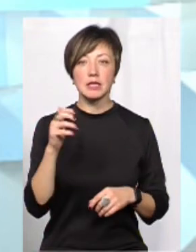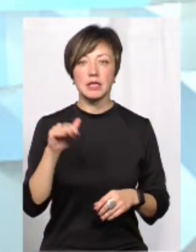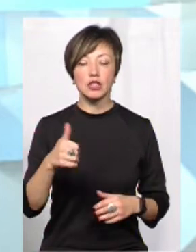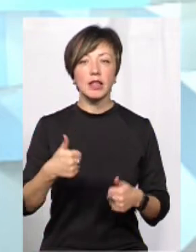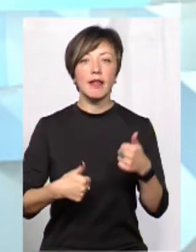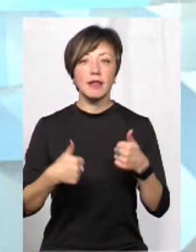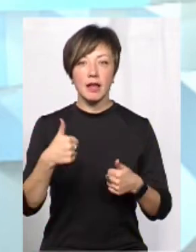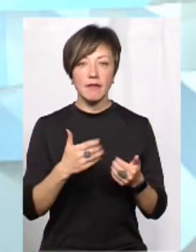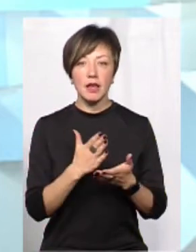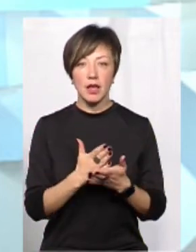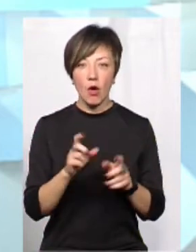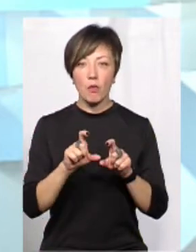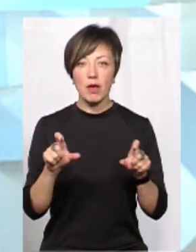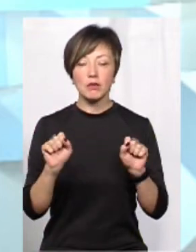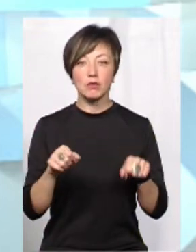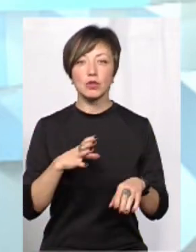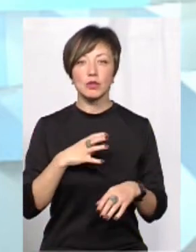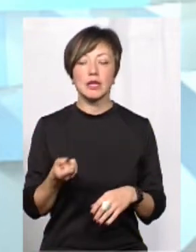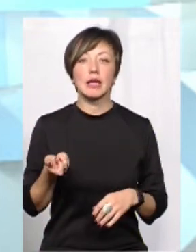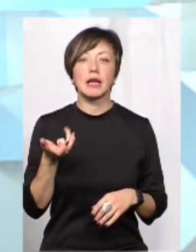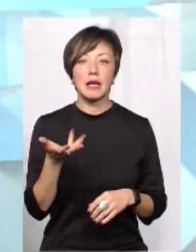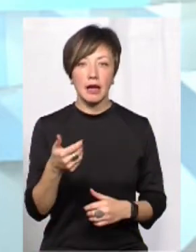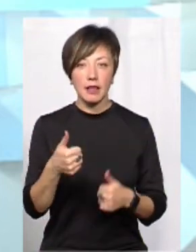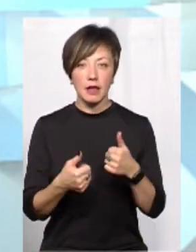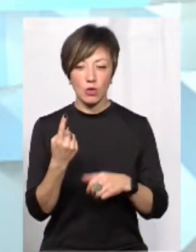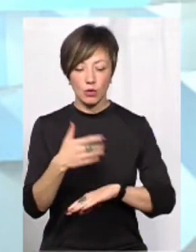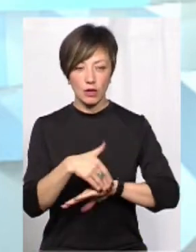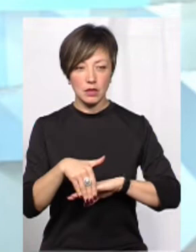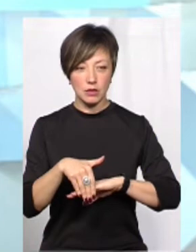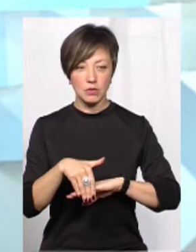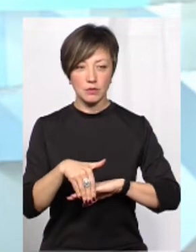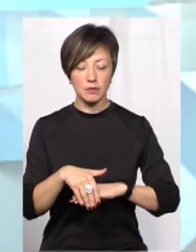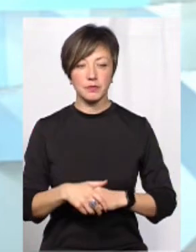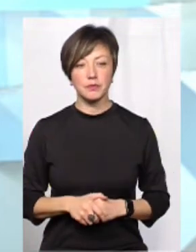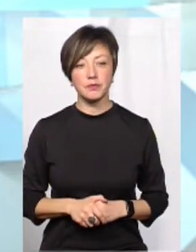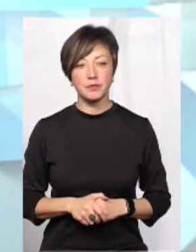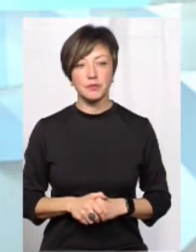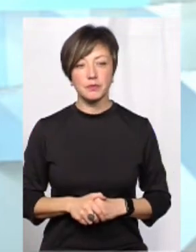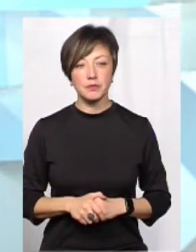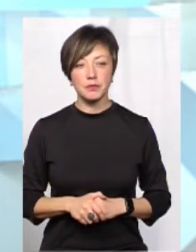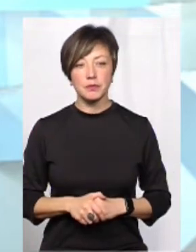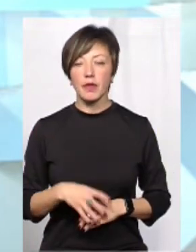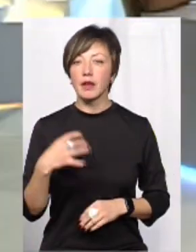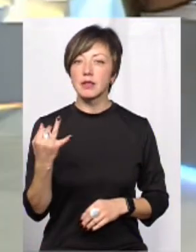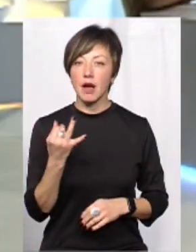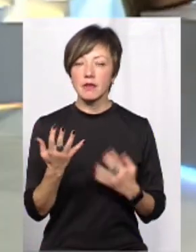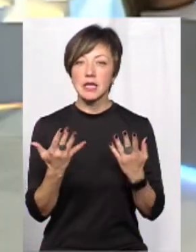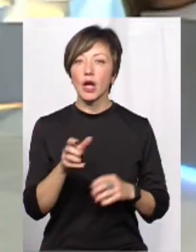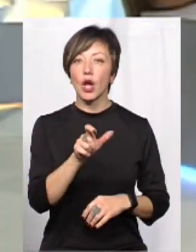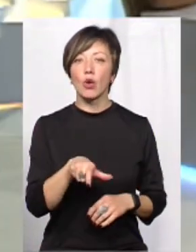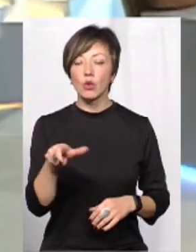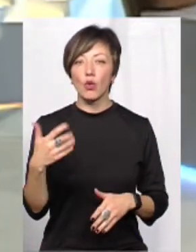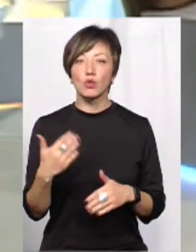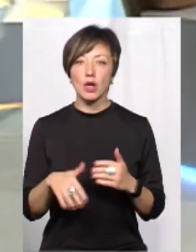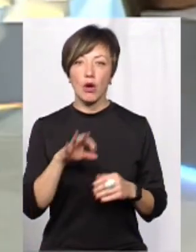тисяч тендерів. Тобто, є об'єкти там, де може бути кілька тендерів за одною адресою. Об'єкт – це адреса, по суті. А ось цікаво, скільки людей вже